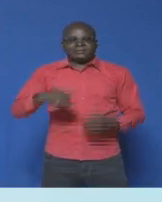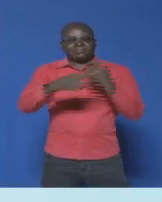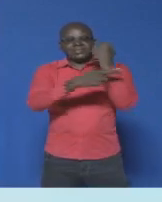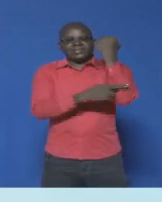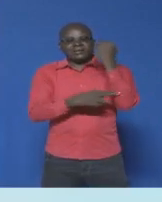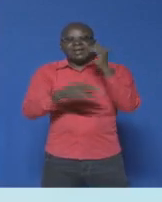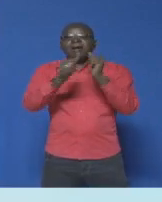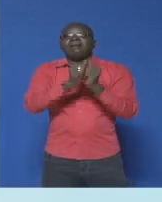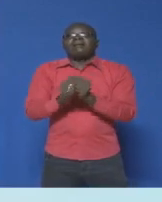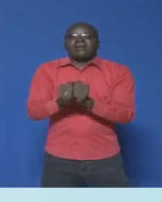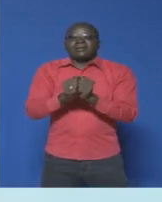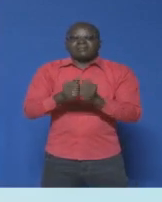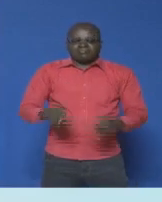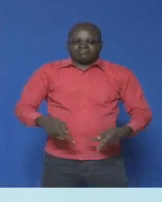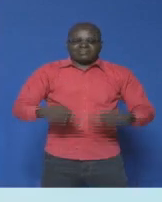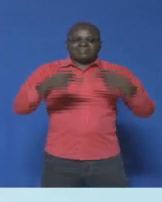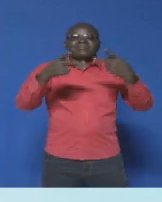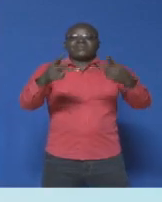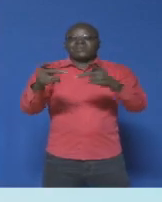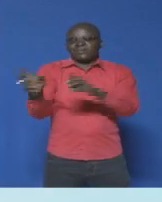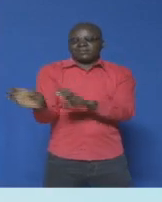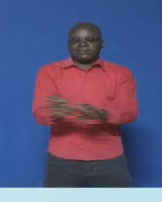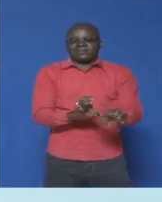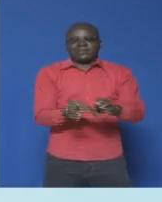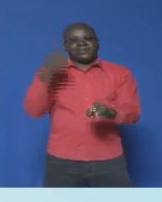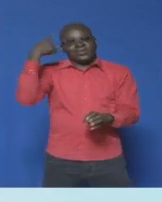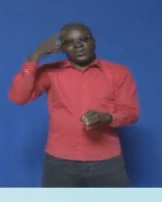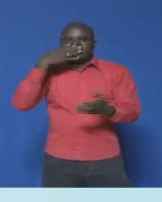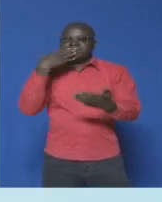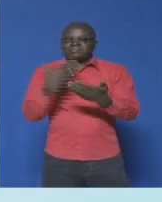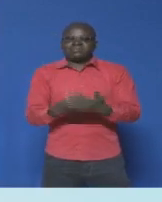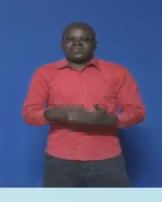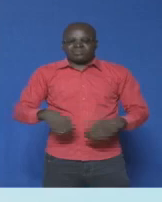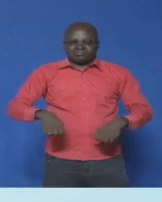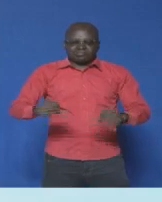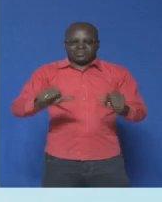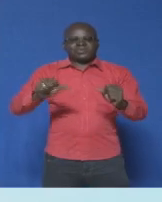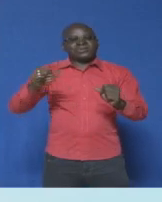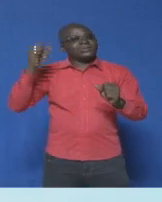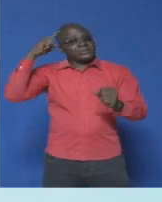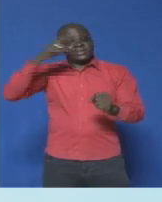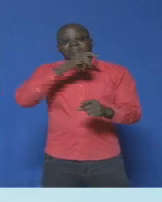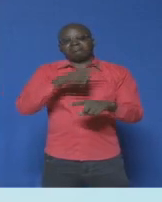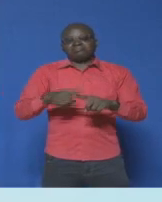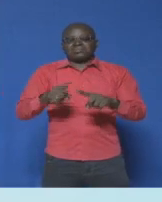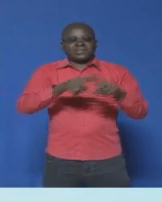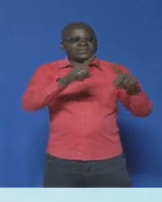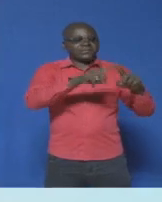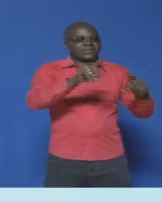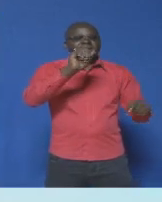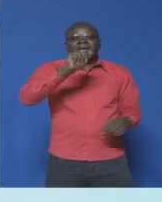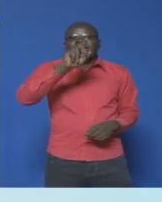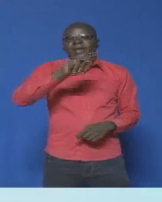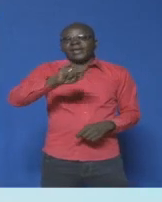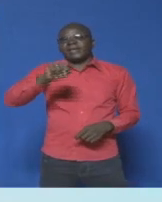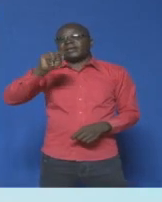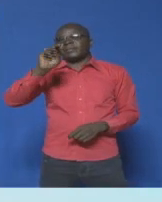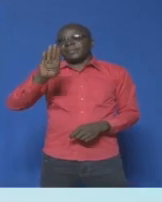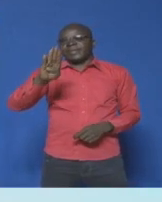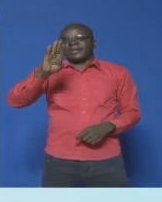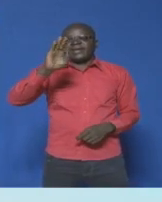des propositions sont faites pour la bonne marche des différentes entités et partant de l'AMBF. C